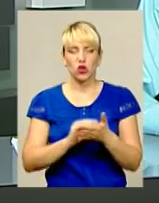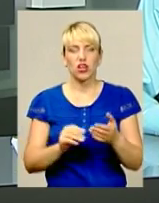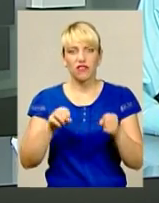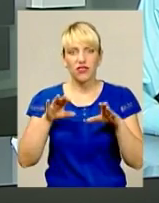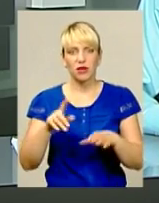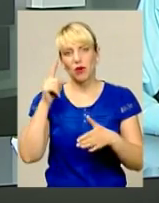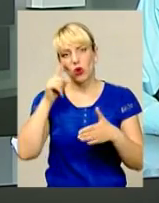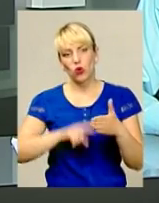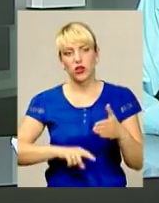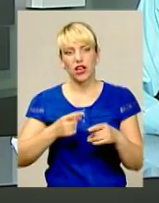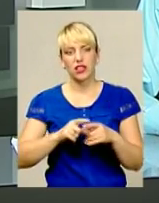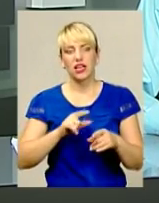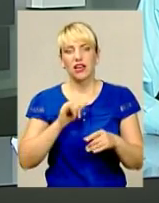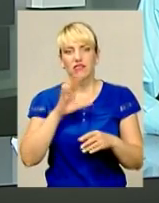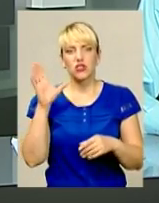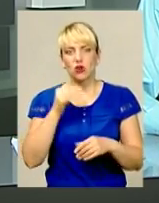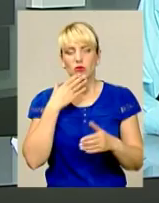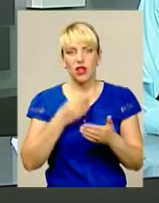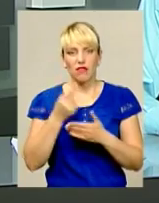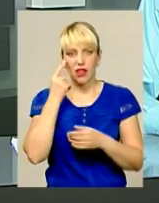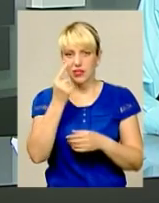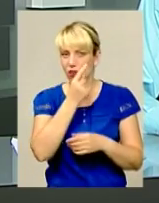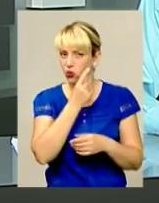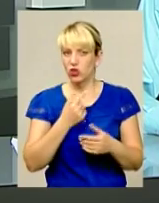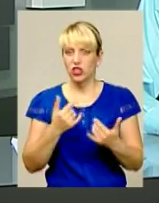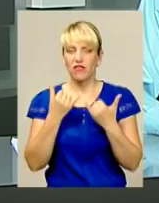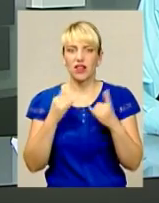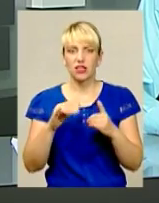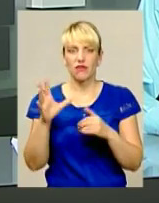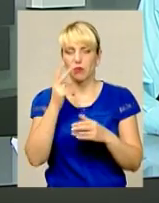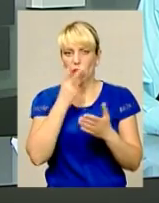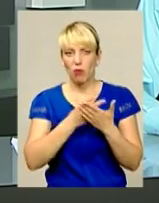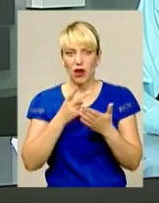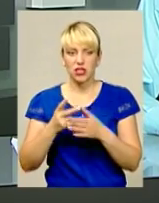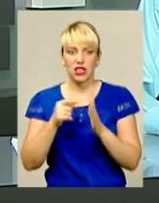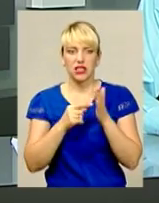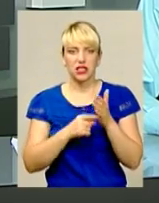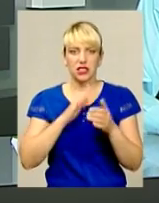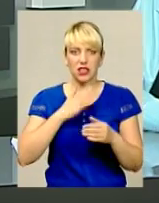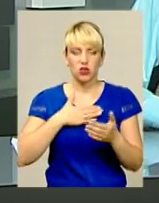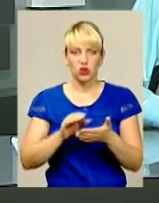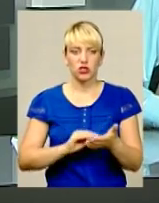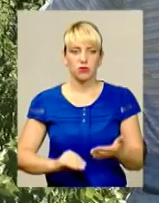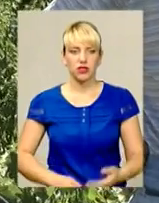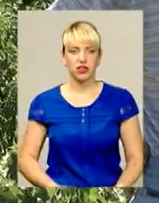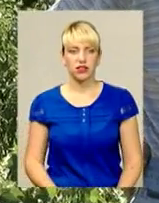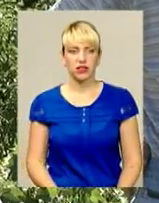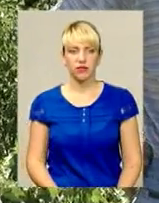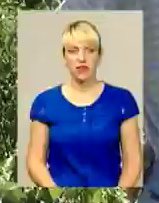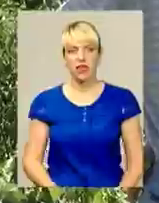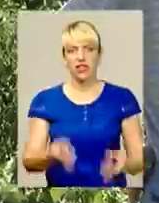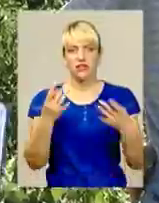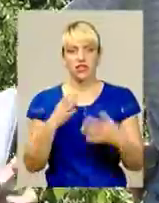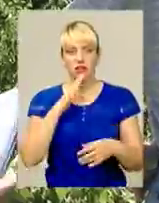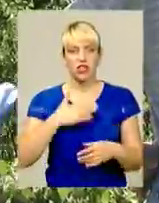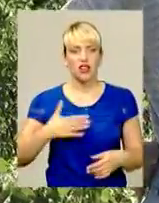вирішили переконатися у всьому на власні очі. Враженнями від побаченого ділиться Світлана Поробок. Наче звичайна